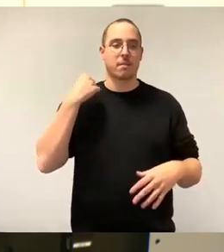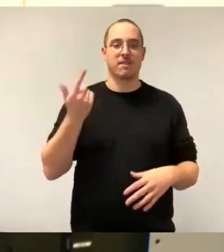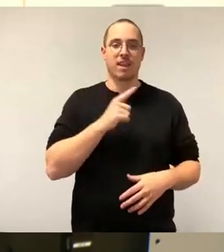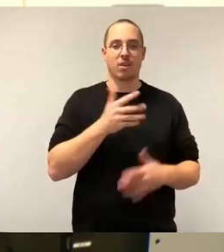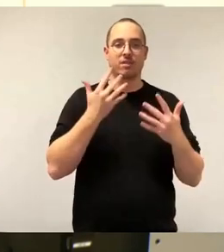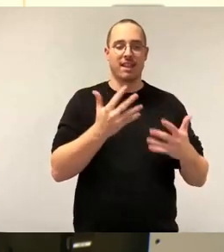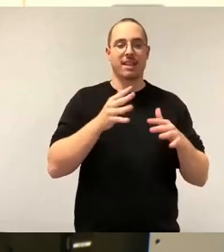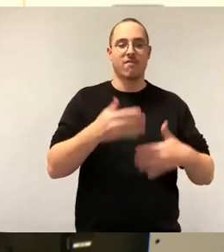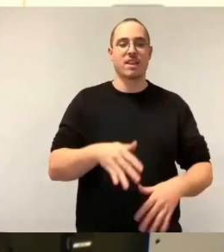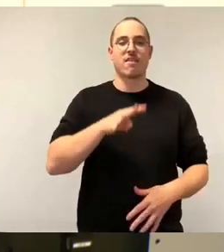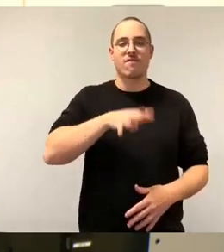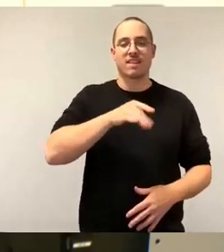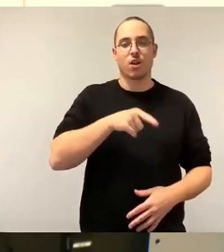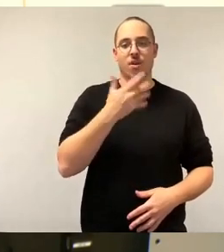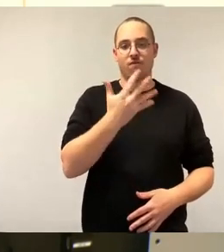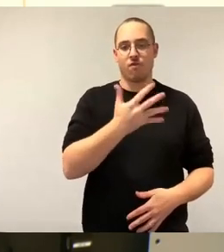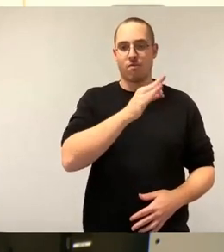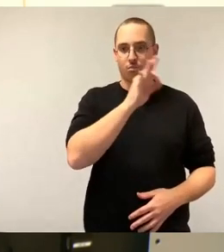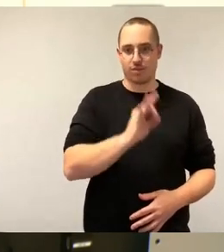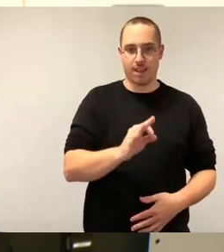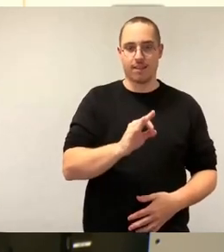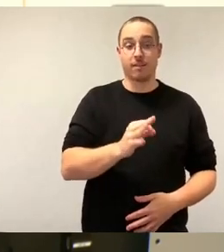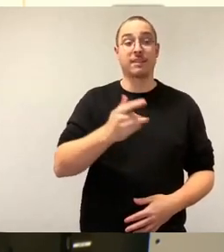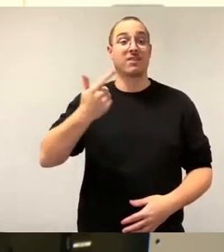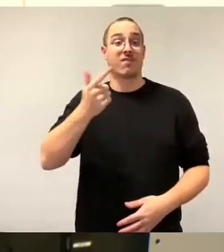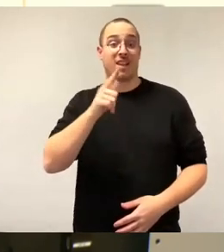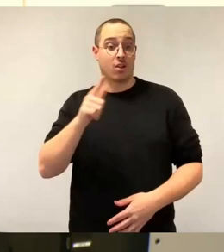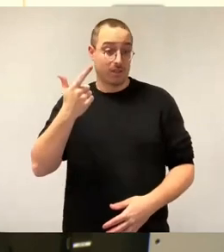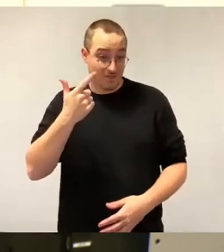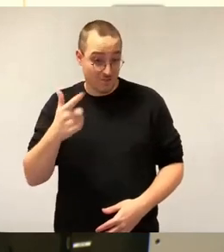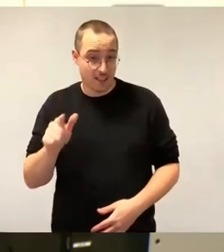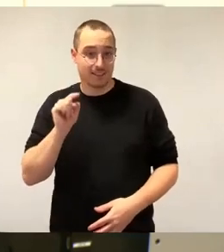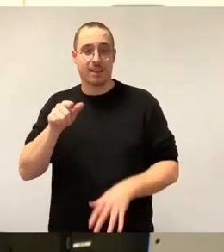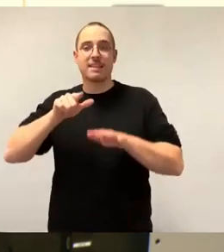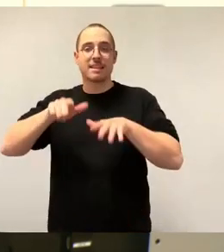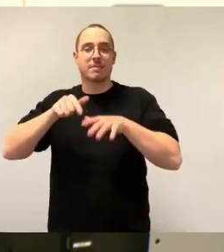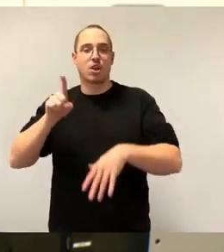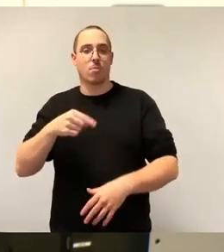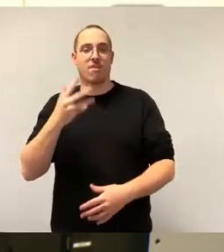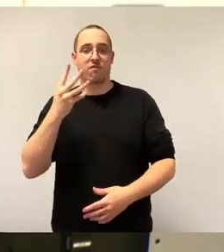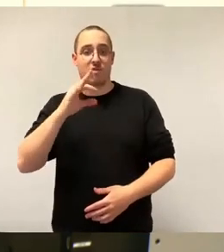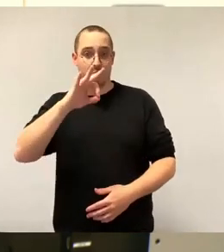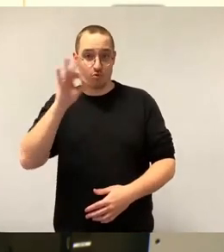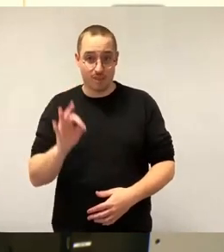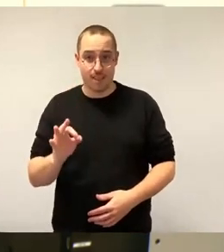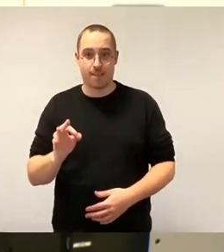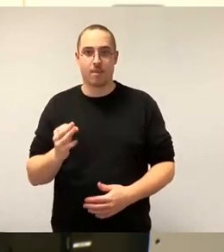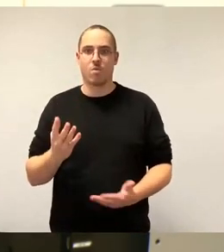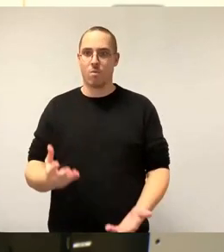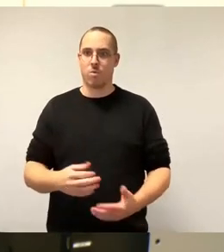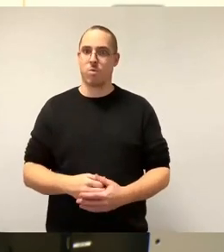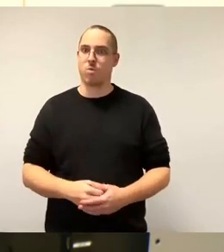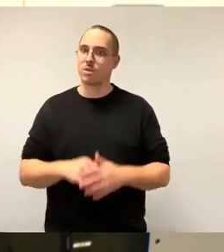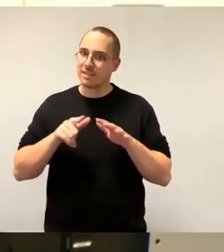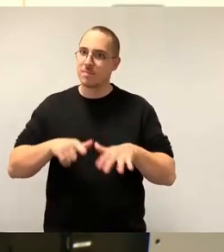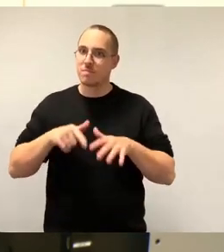noch vor Corona, 17 Prozent der Bevölkerung leben in Armut. 17 Prozent. Und natürlich kümmern wir uns um diese Leute in